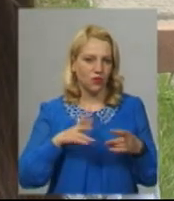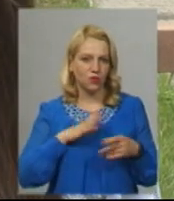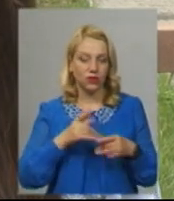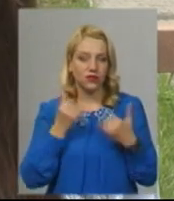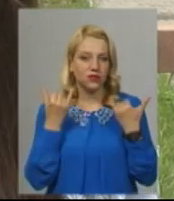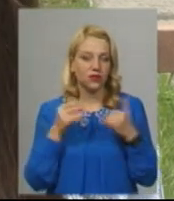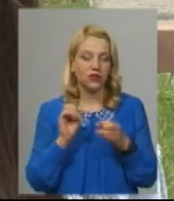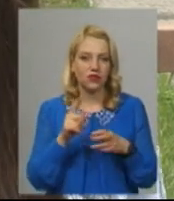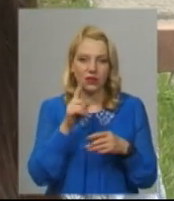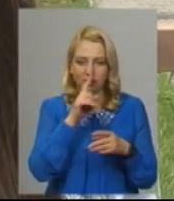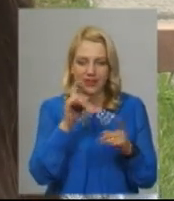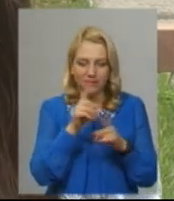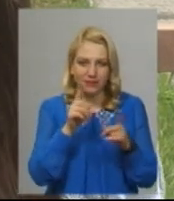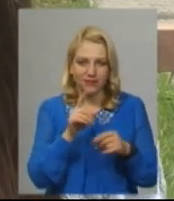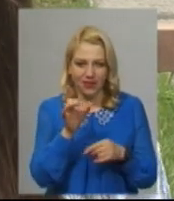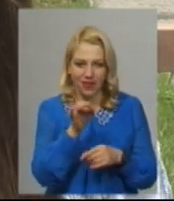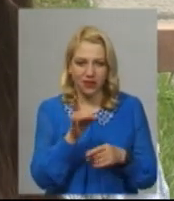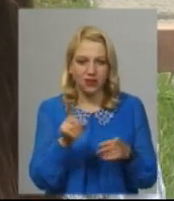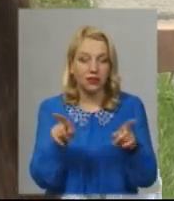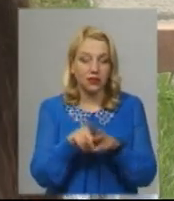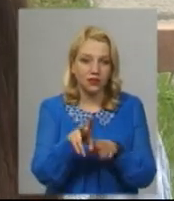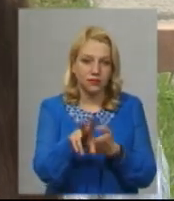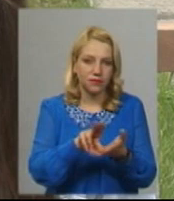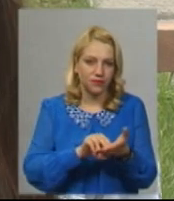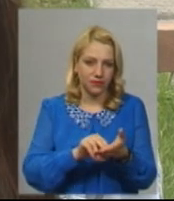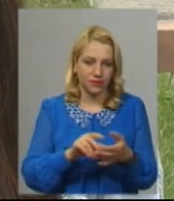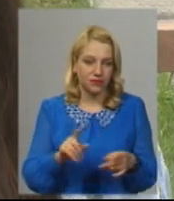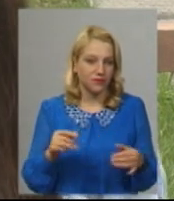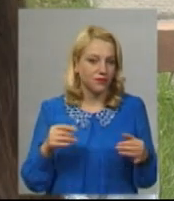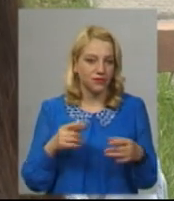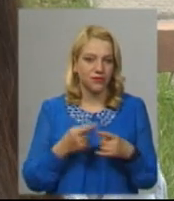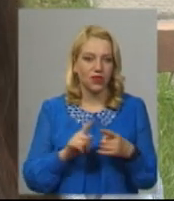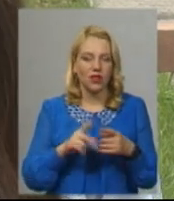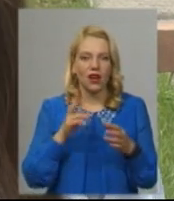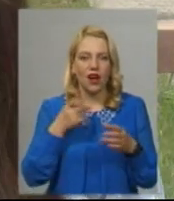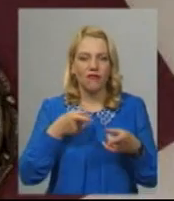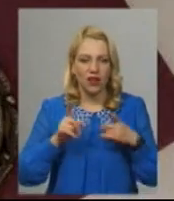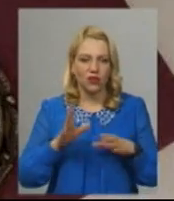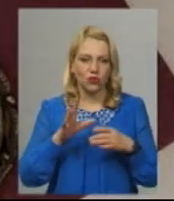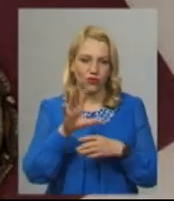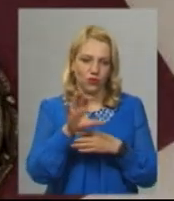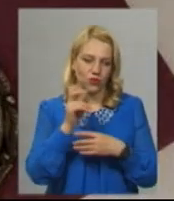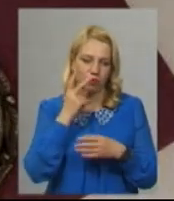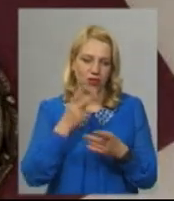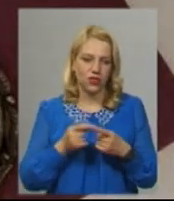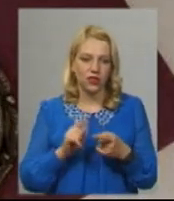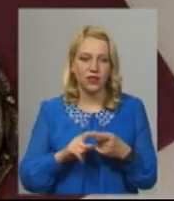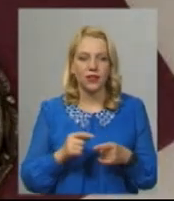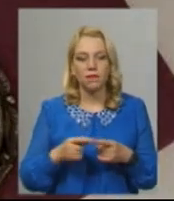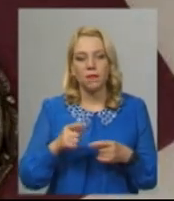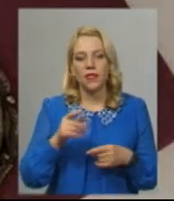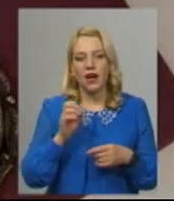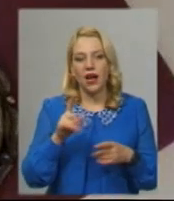такий маленький розмір вмістити настільки реалістично, повторити квітку, яку я в реальності тільки на фото бачила У планах оздоблення